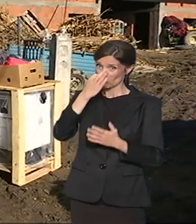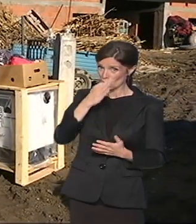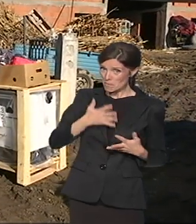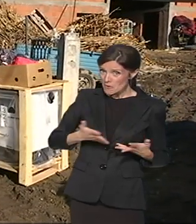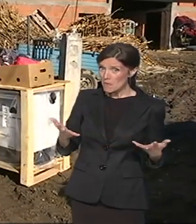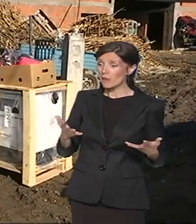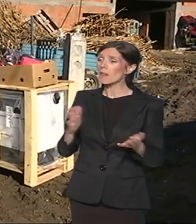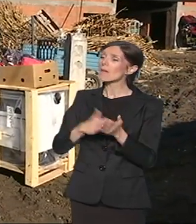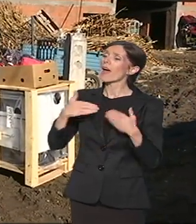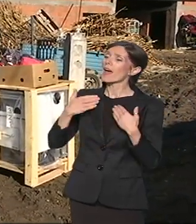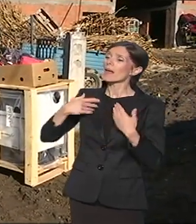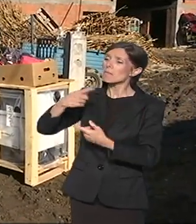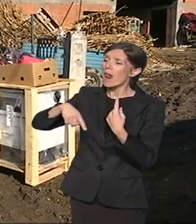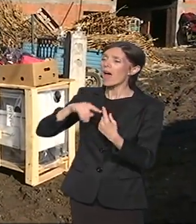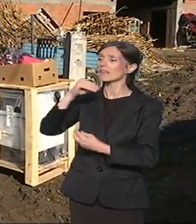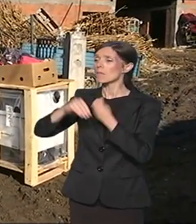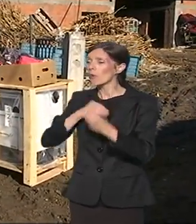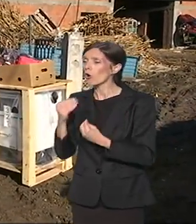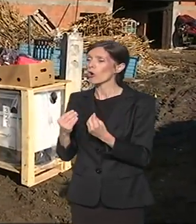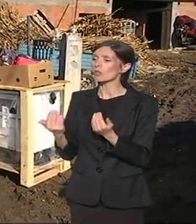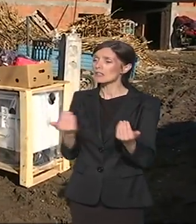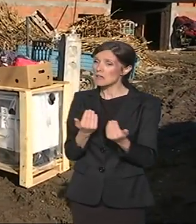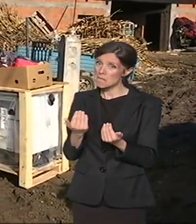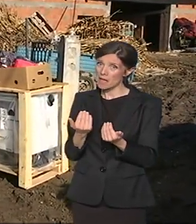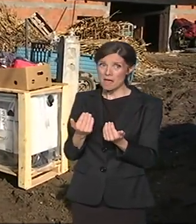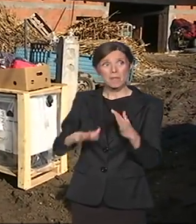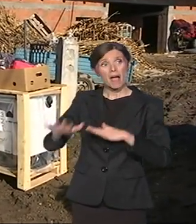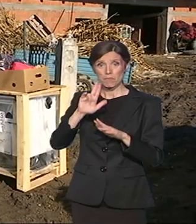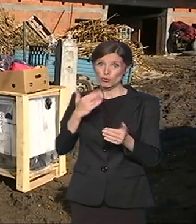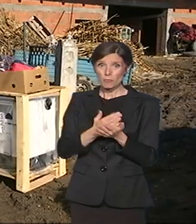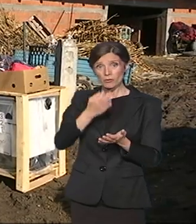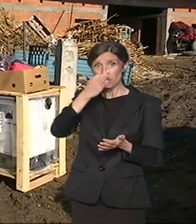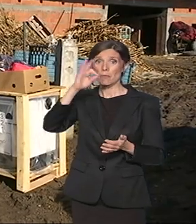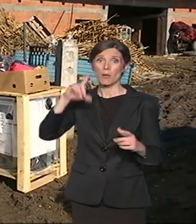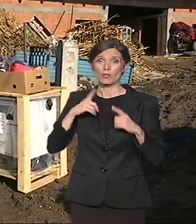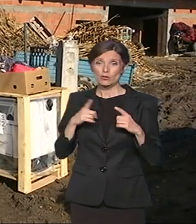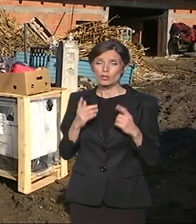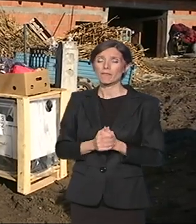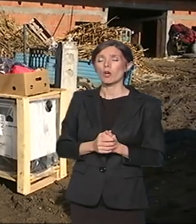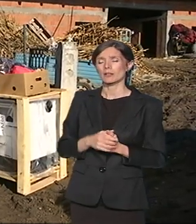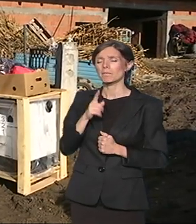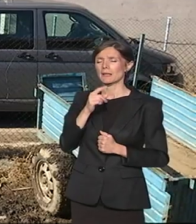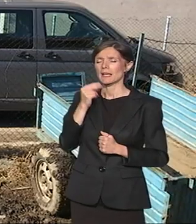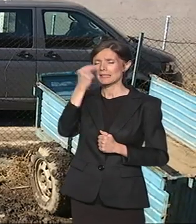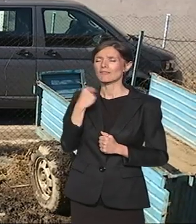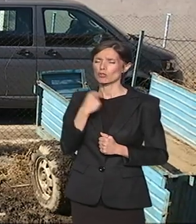za mlade porodice sa malom decom ovdje u ovom kraju? Da će Bog, jer